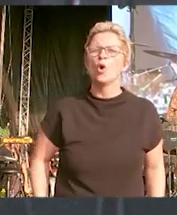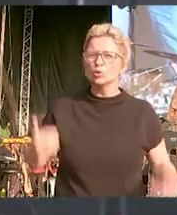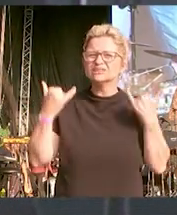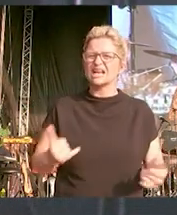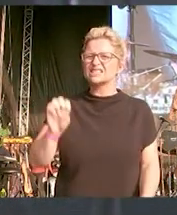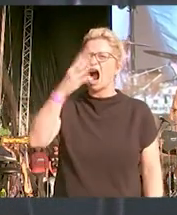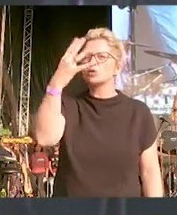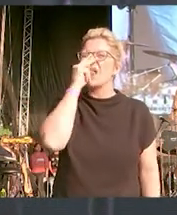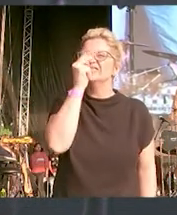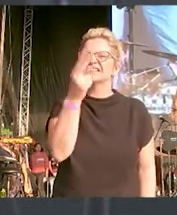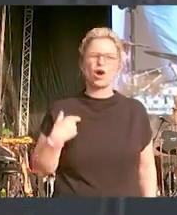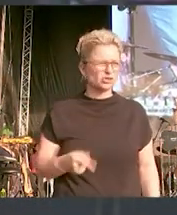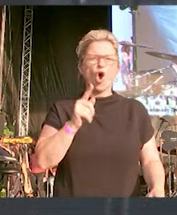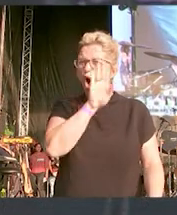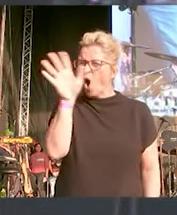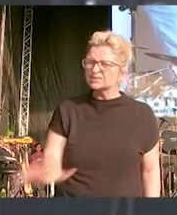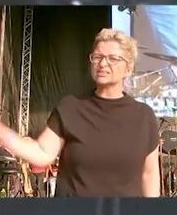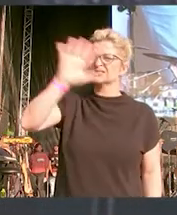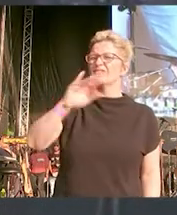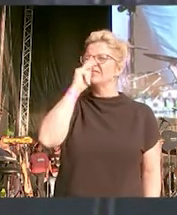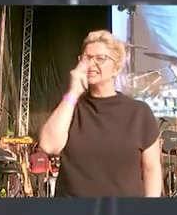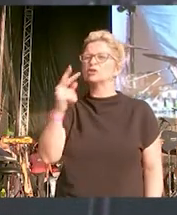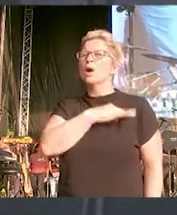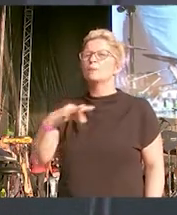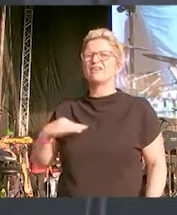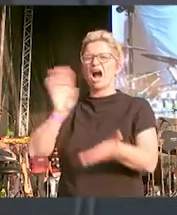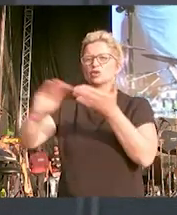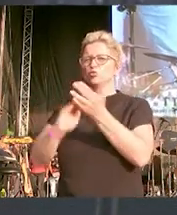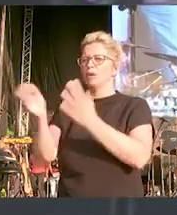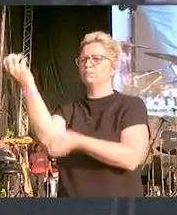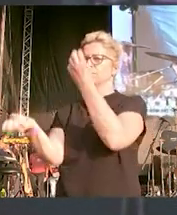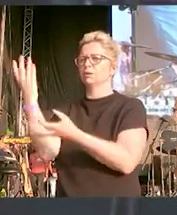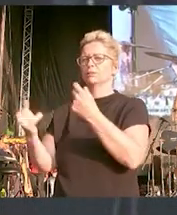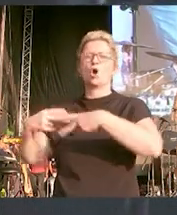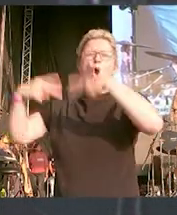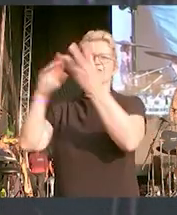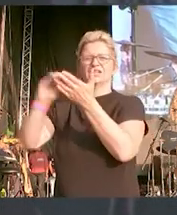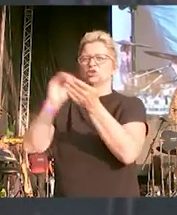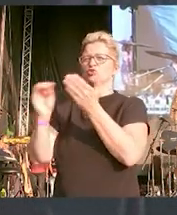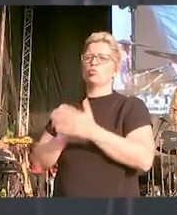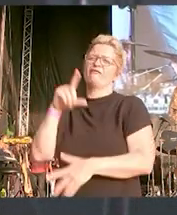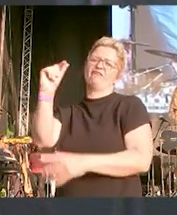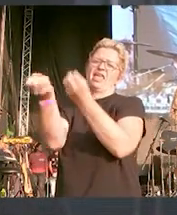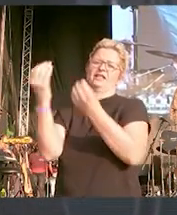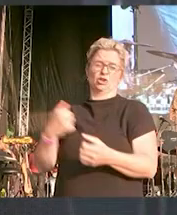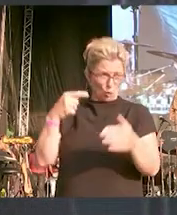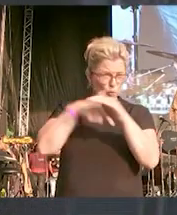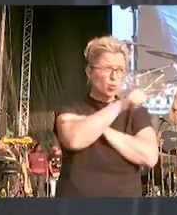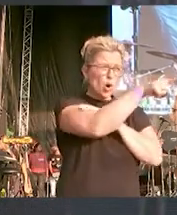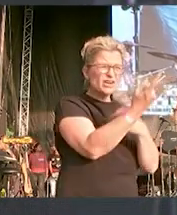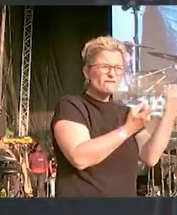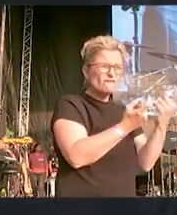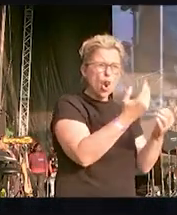warum wachsen insbesondere im Osten Privatschulen mehr als öffentliche Schulen? Doch wohl nicht wegen der Geflüchteten,